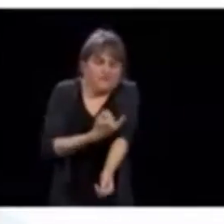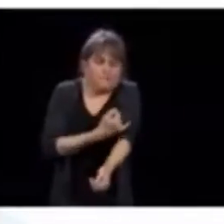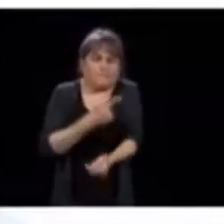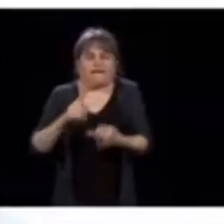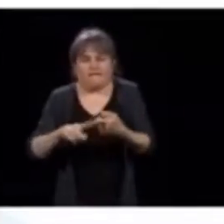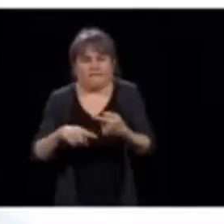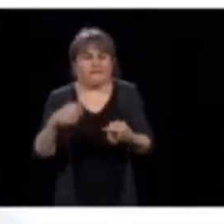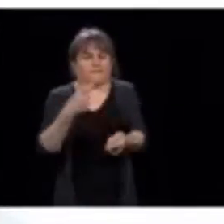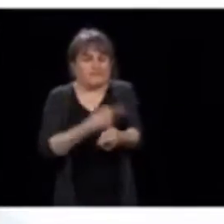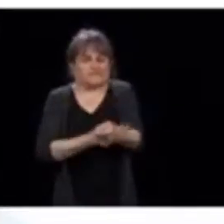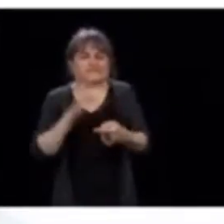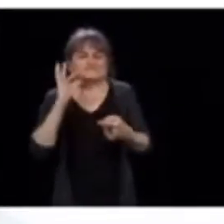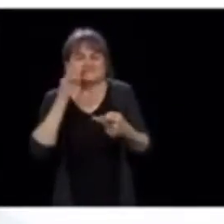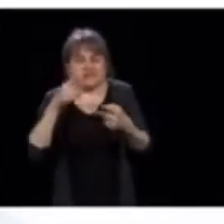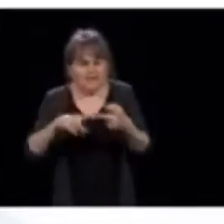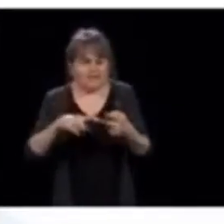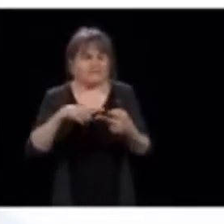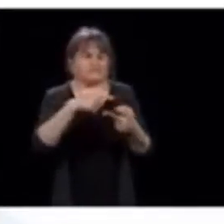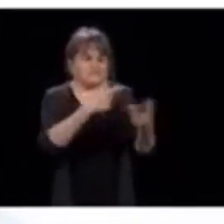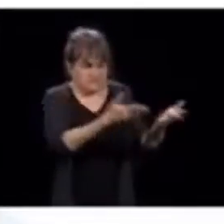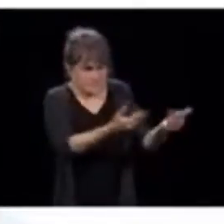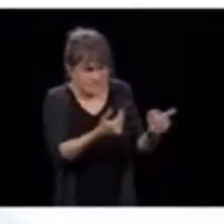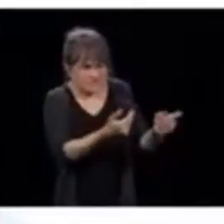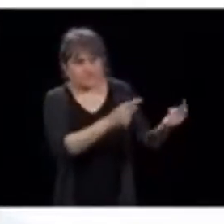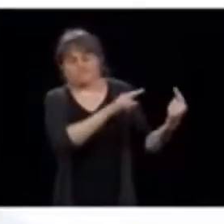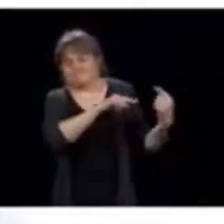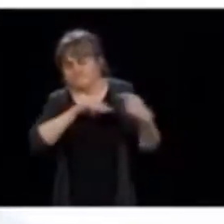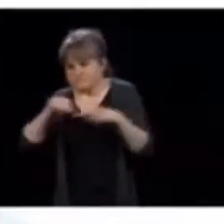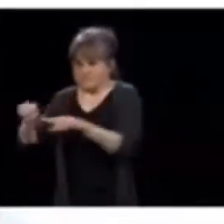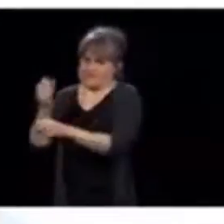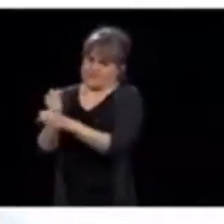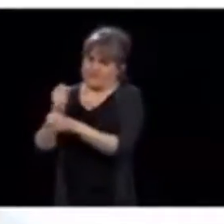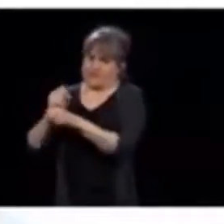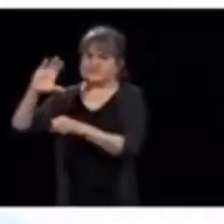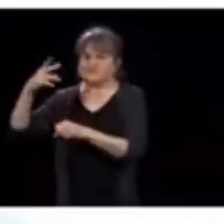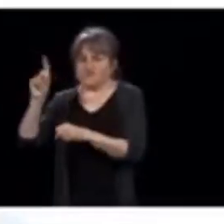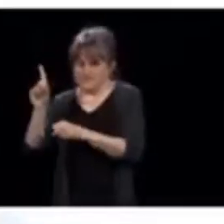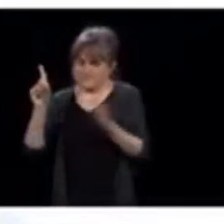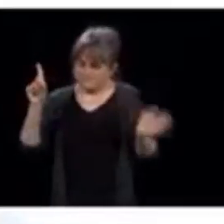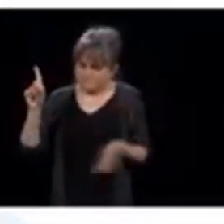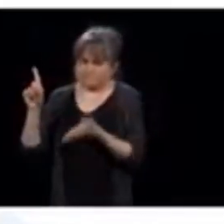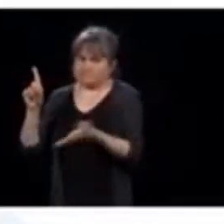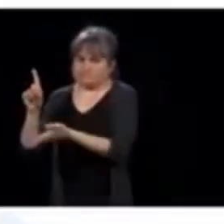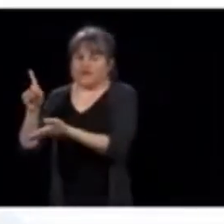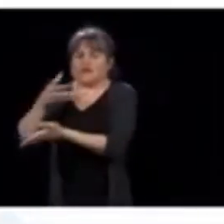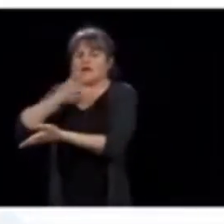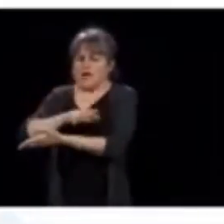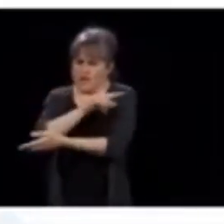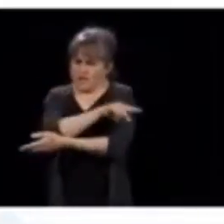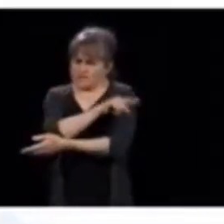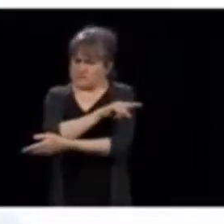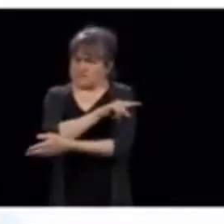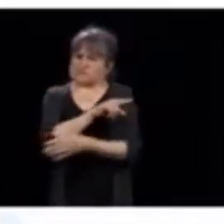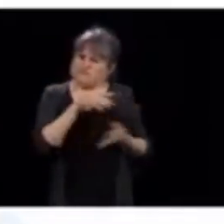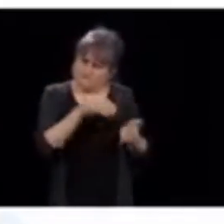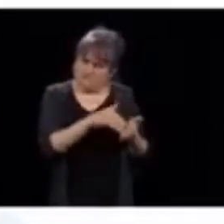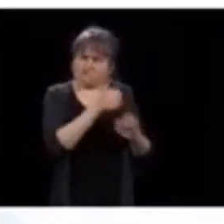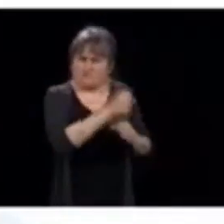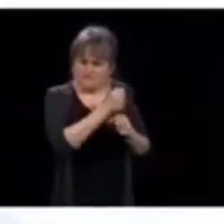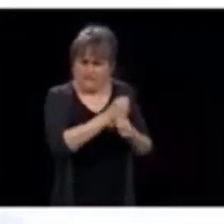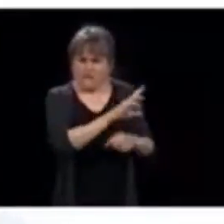infirmières qui sont habituellement avec ces médecins spécialistes, on les envoie dans les CHSLD. Il en reste une partie.